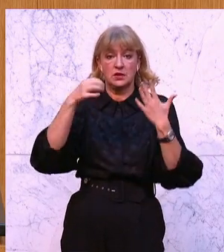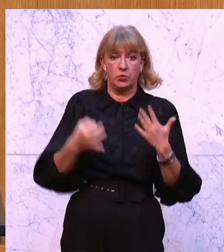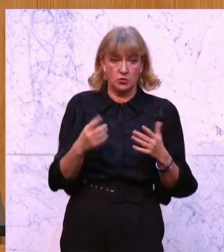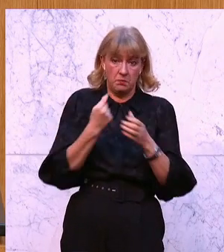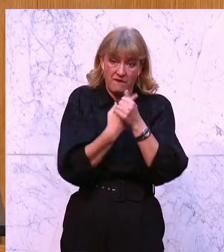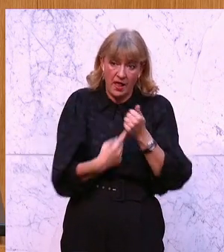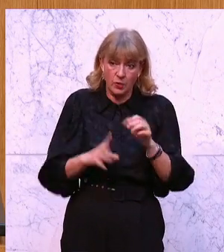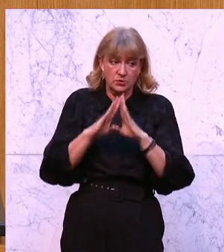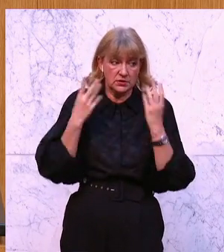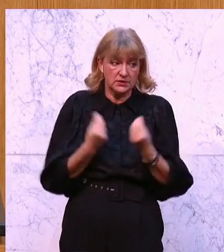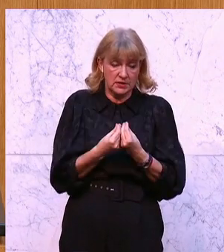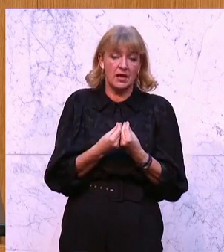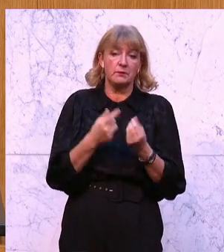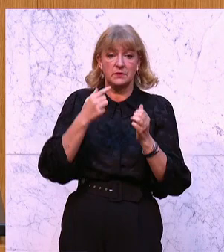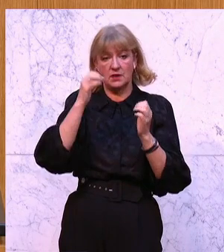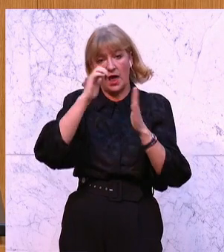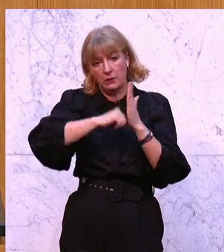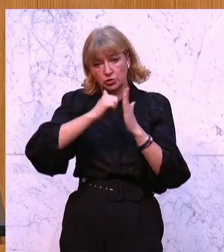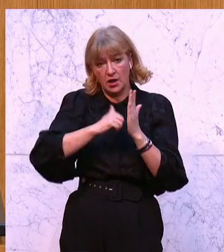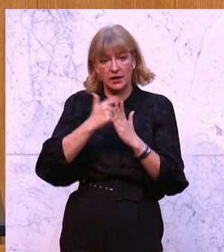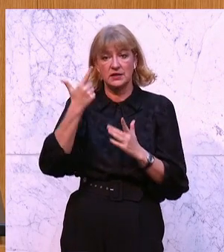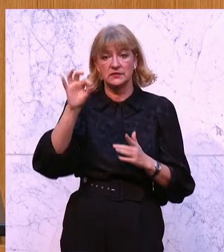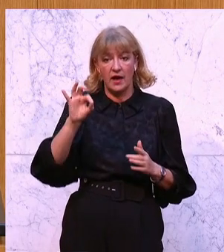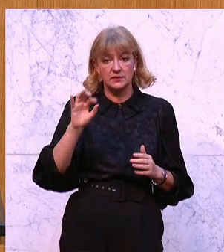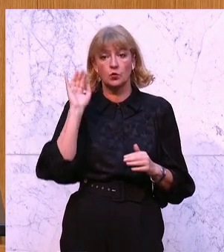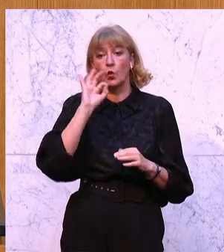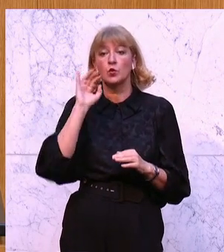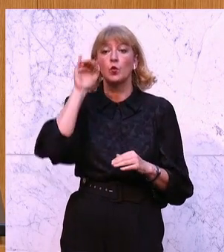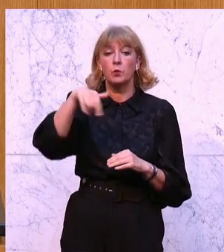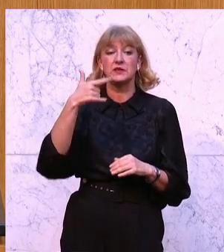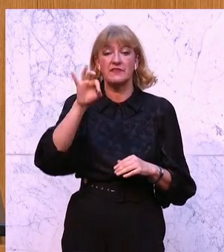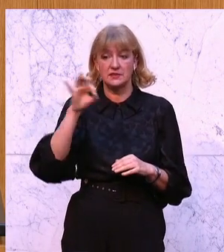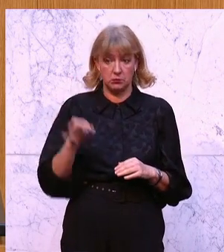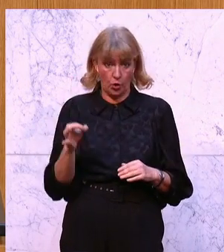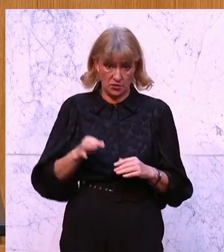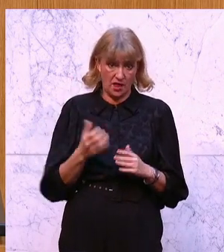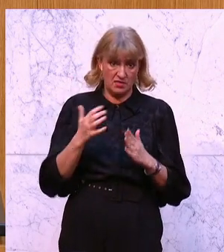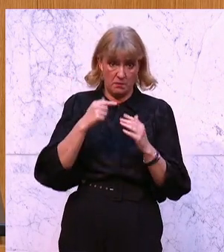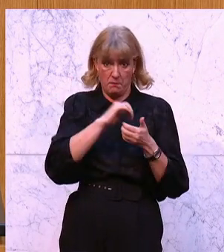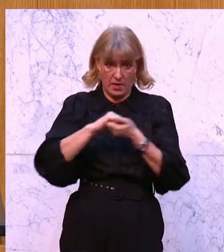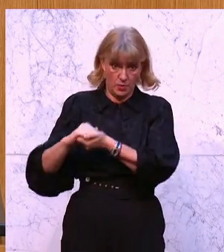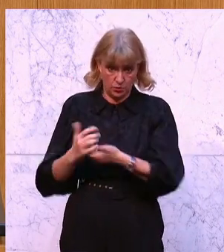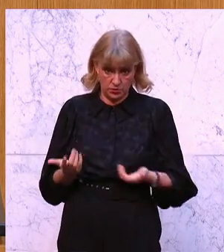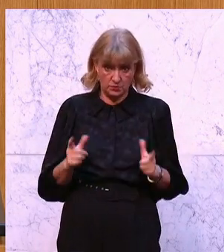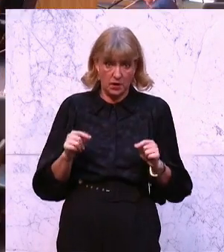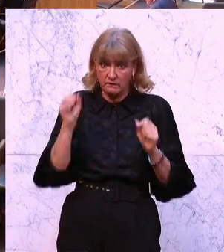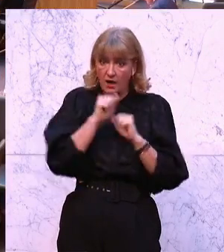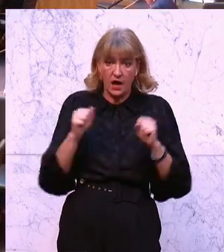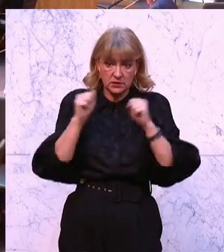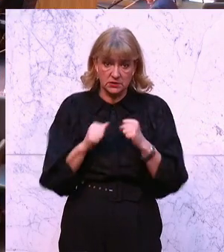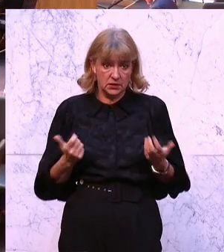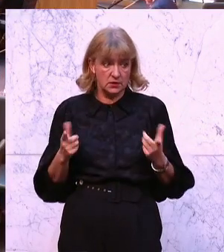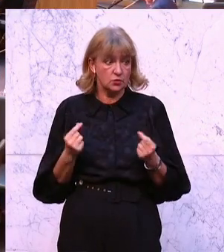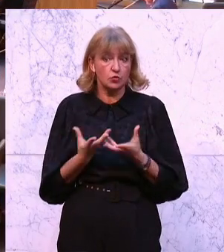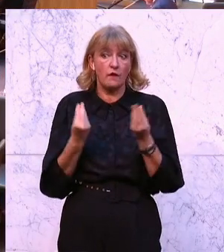Verlust von, oder Gesamtabschläge von 20, mehr als 20 Prozent, liebe Kolleginnen und Kollegen. Und das ist ein Wahnsinn. Das ist